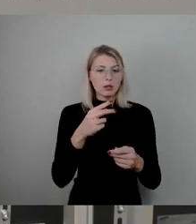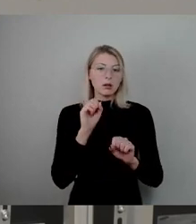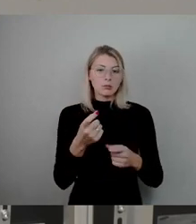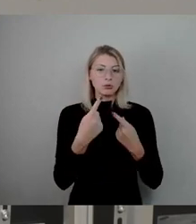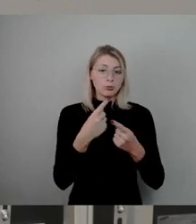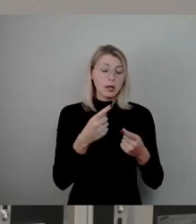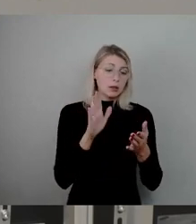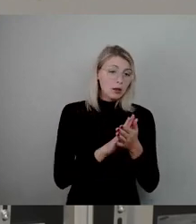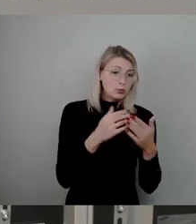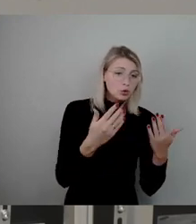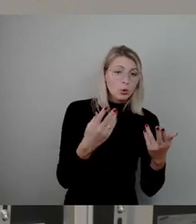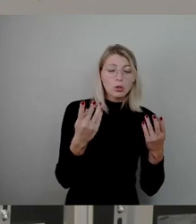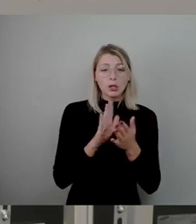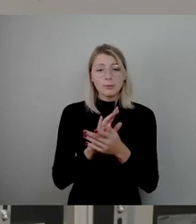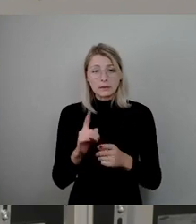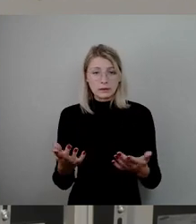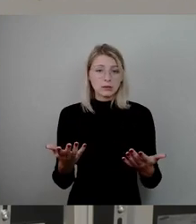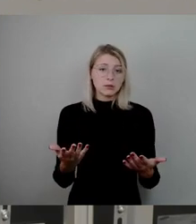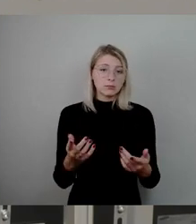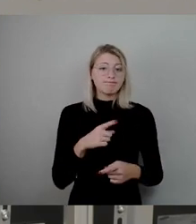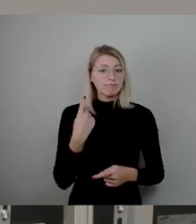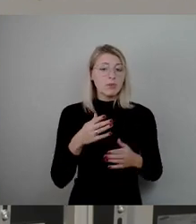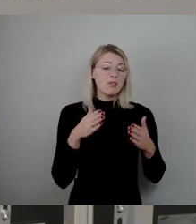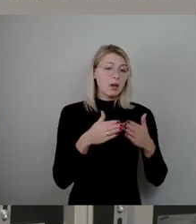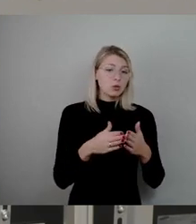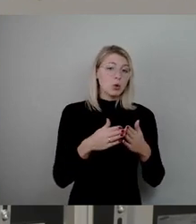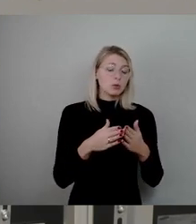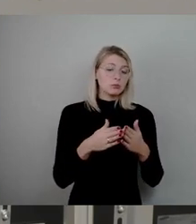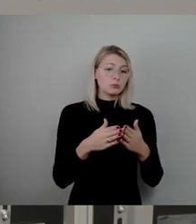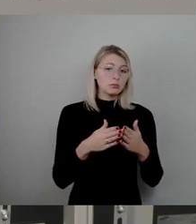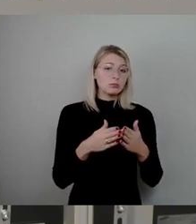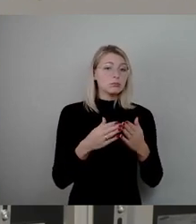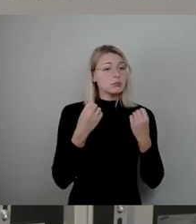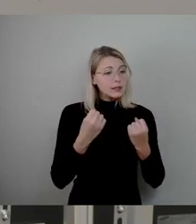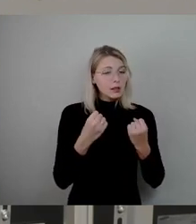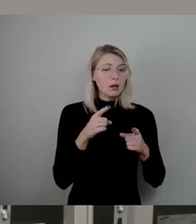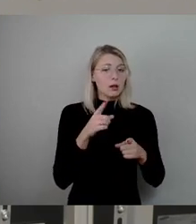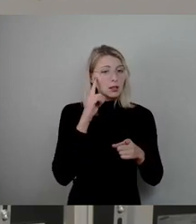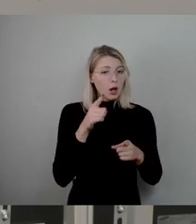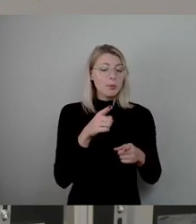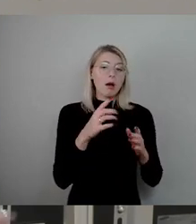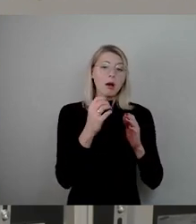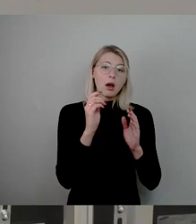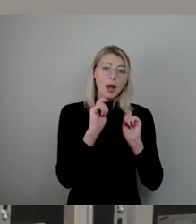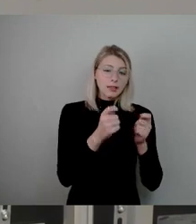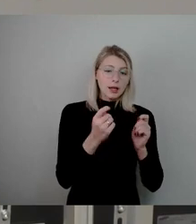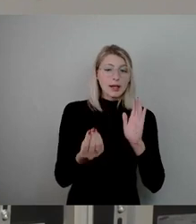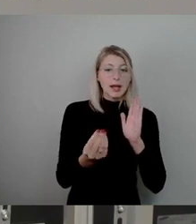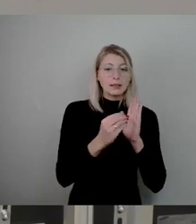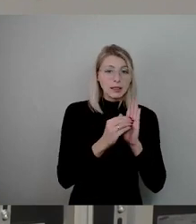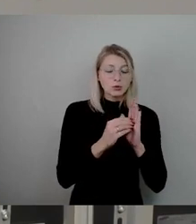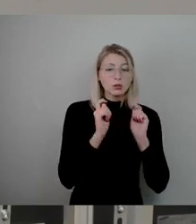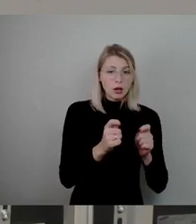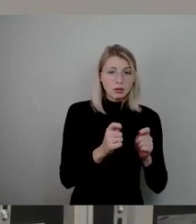angemessen ist. Unsere Überzeugung als Fraktion ist, dass wir mit dem jetzt hier geänderten Antrag, wir haben einen Ersetzungsantrag, wo noch mal ein paar